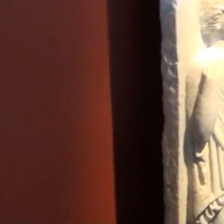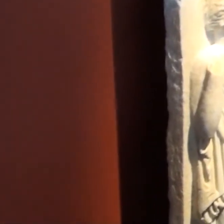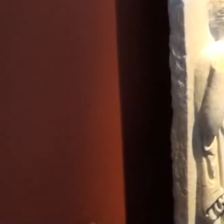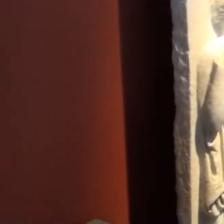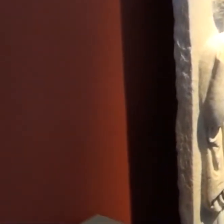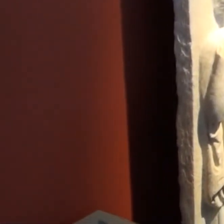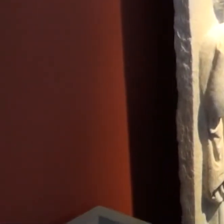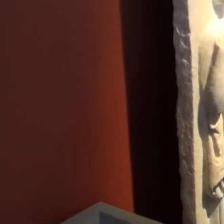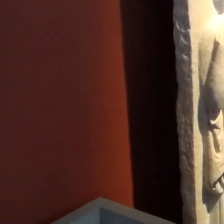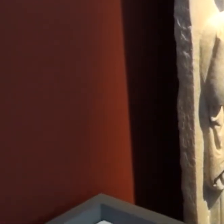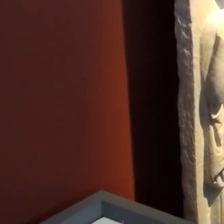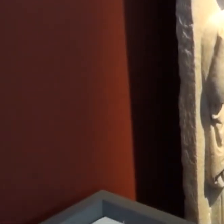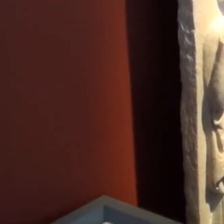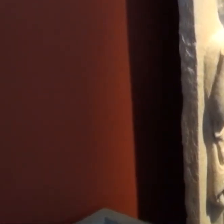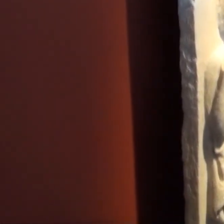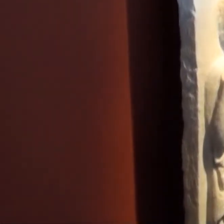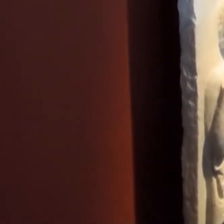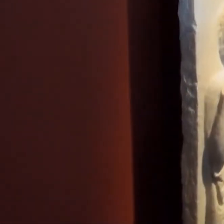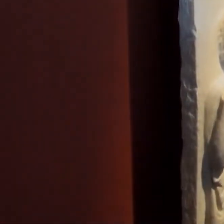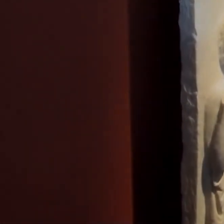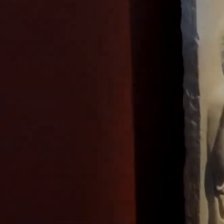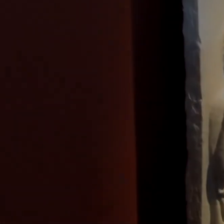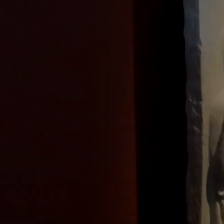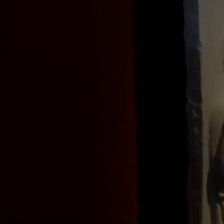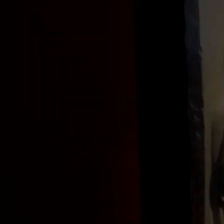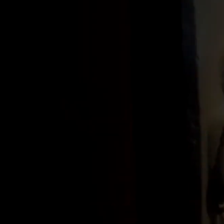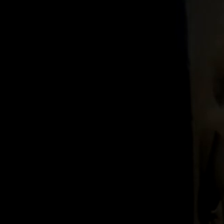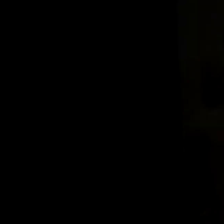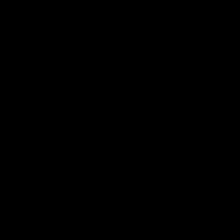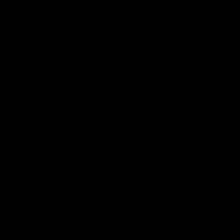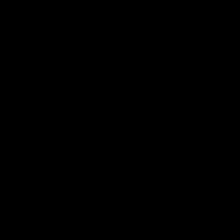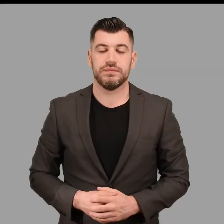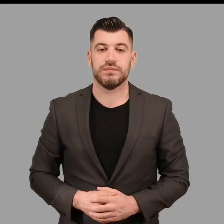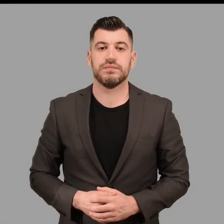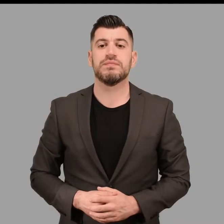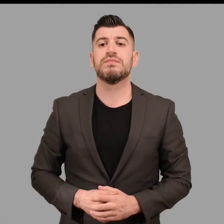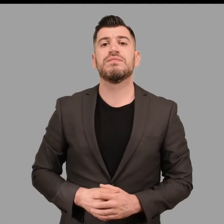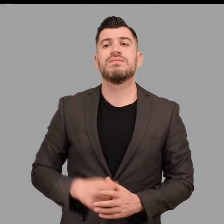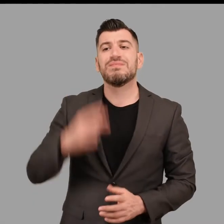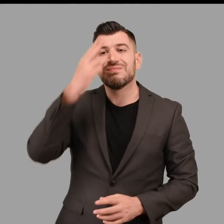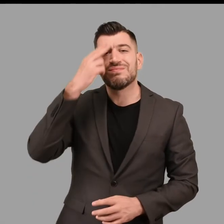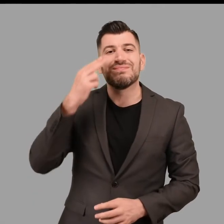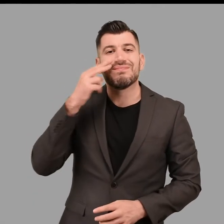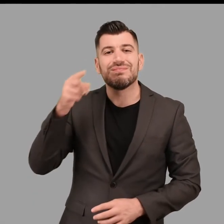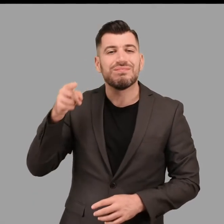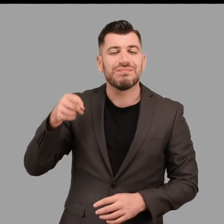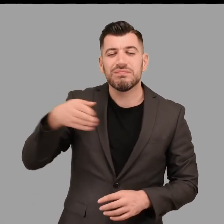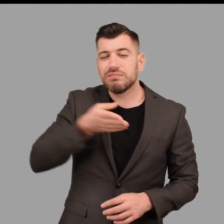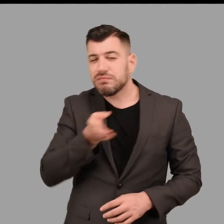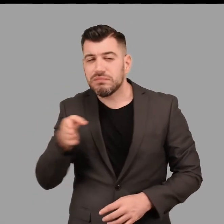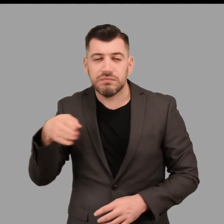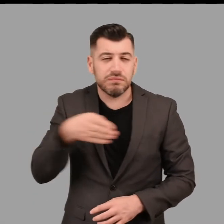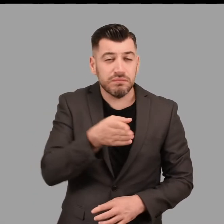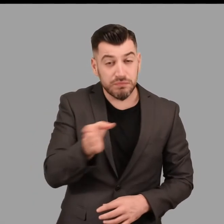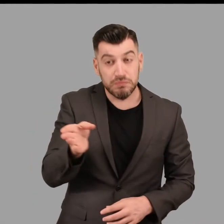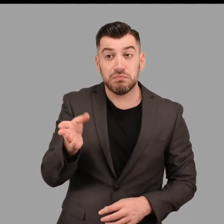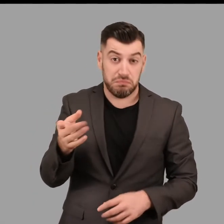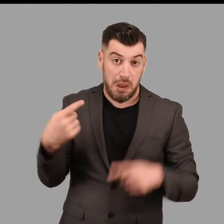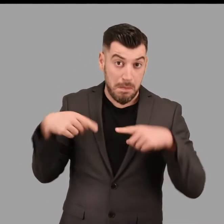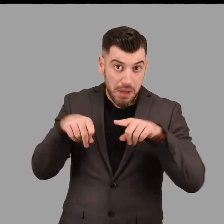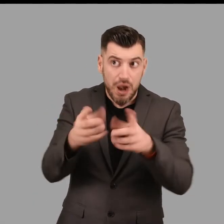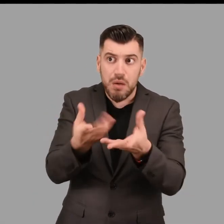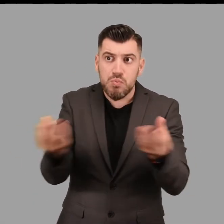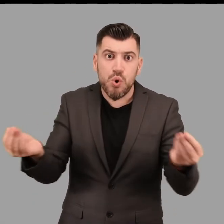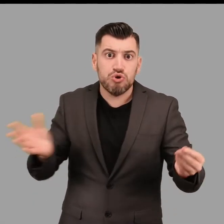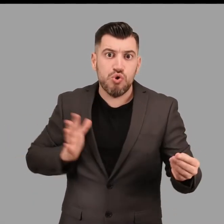με πλάκα μαζί με τον Θεό αφού του καθιέρωσε να την προστατεύει Αναφορικά με την κίνησή τους στο μουσιακό χώρο και παρά την